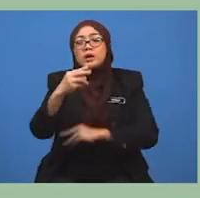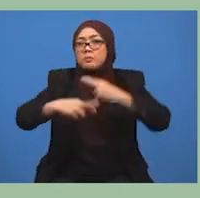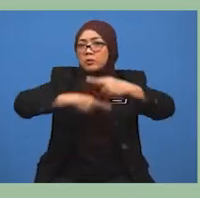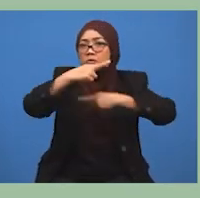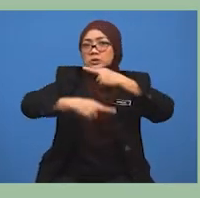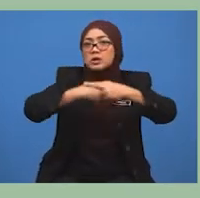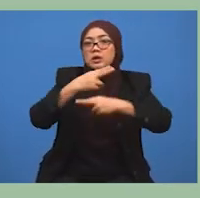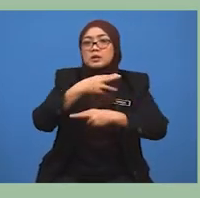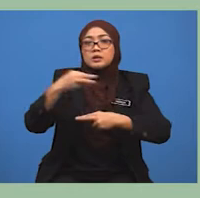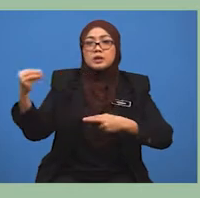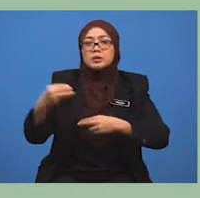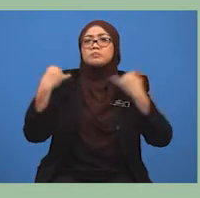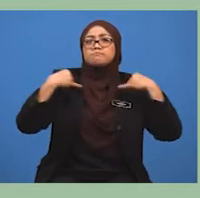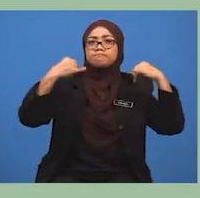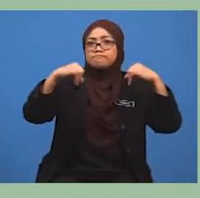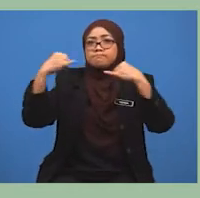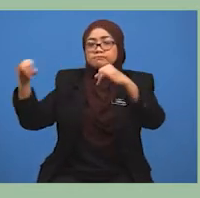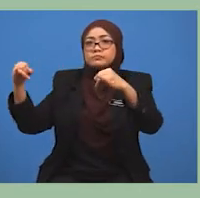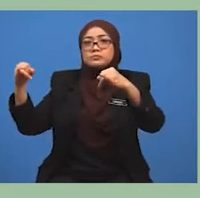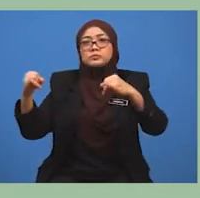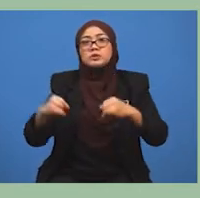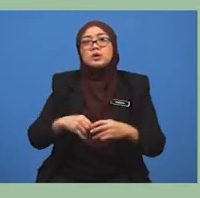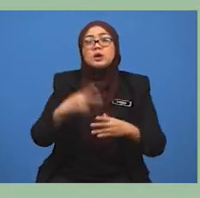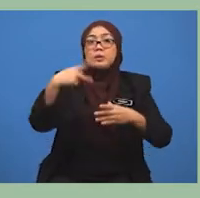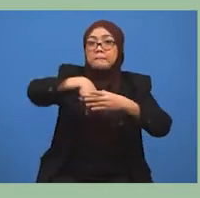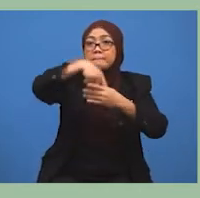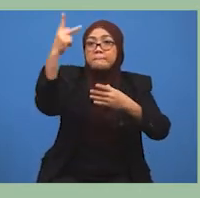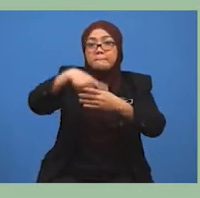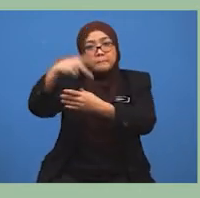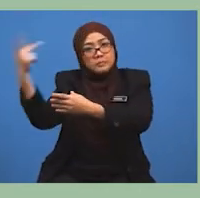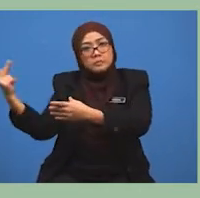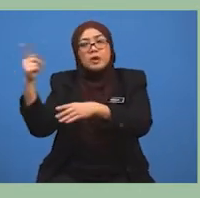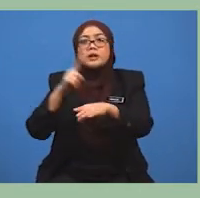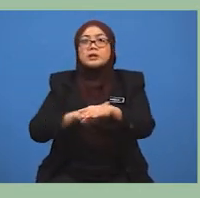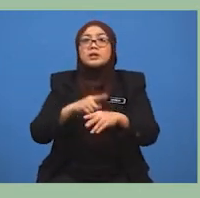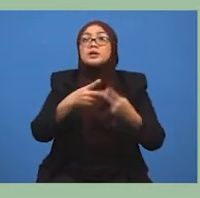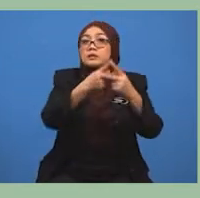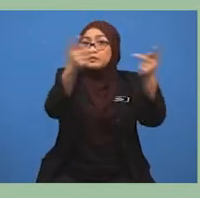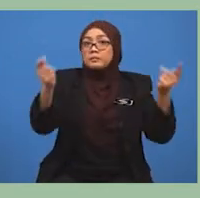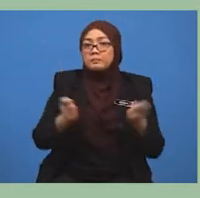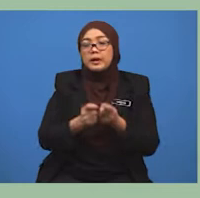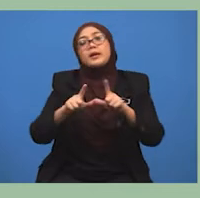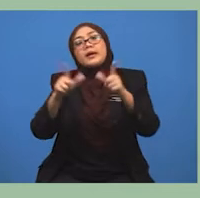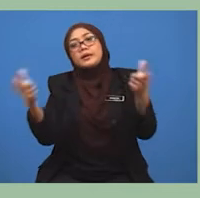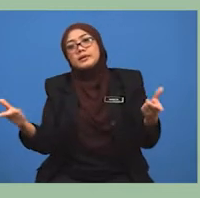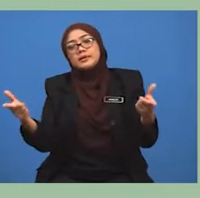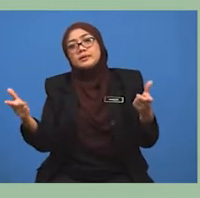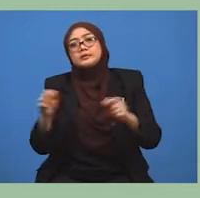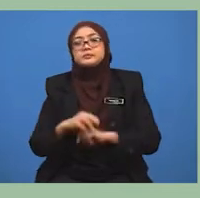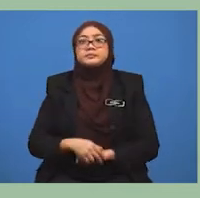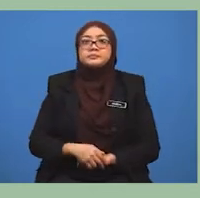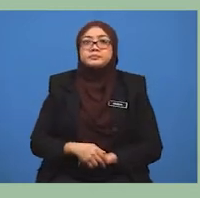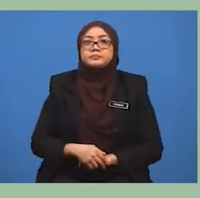dan pemasaran sumber petrolium ke tempat lain. Seterusnya, untuk pengetahuan murid